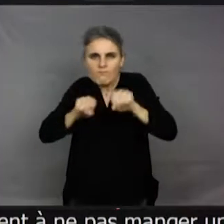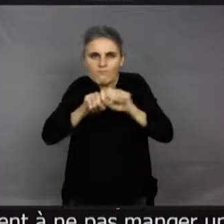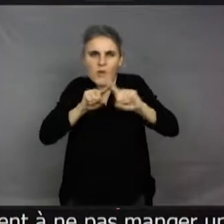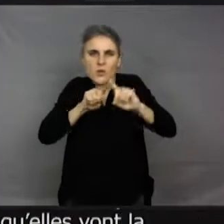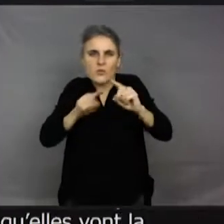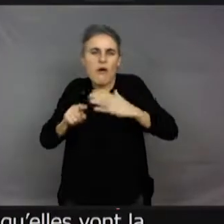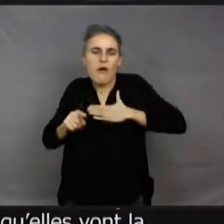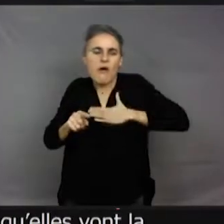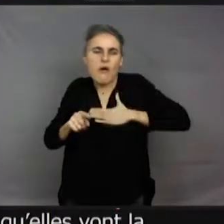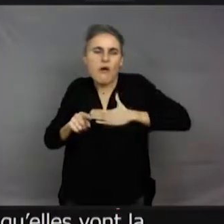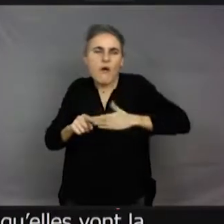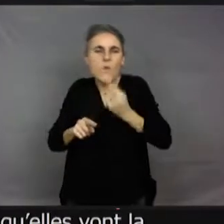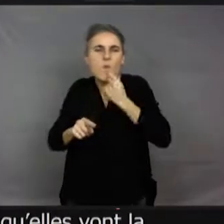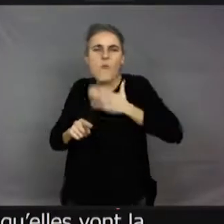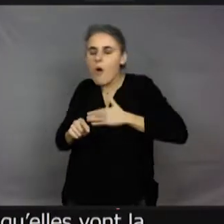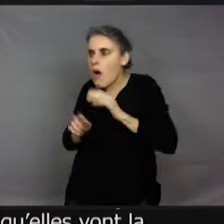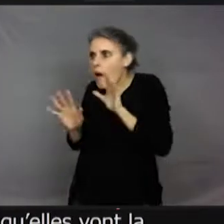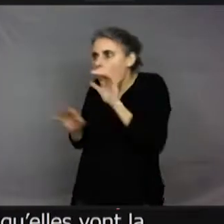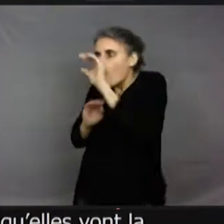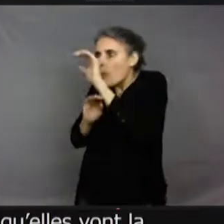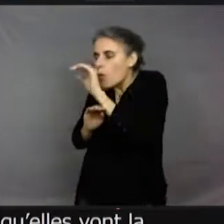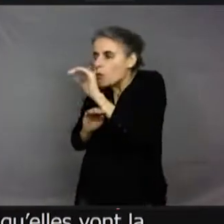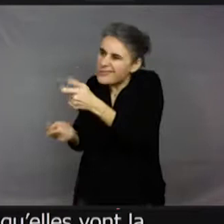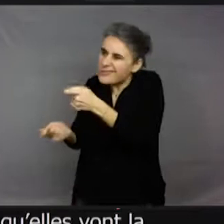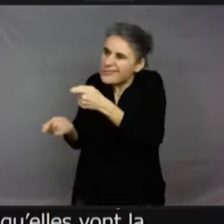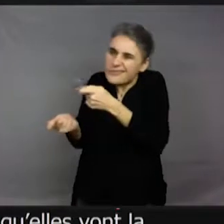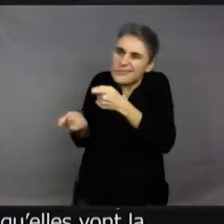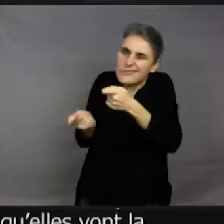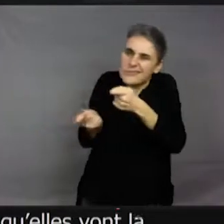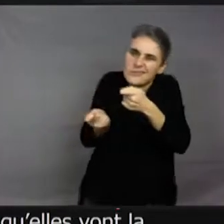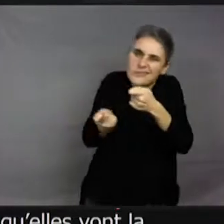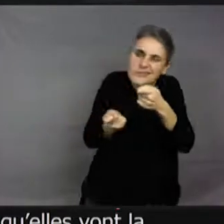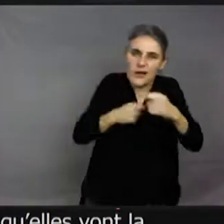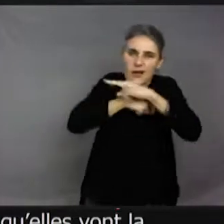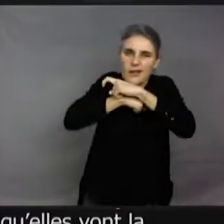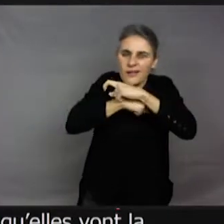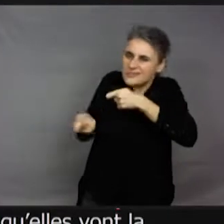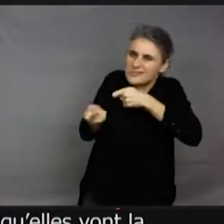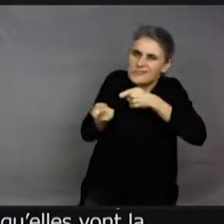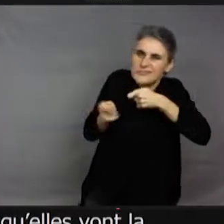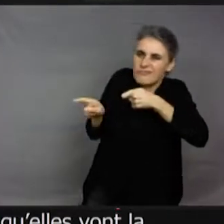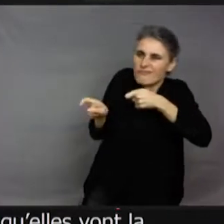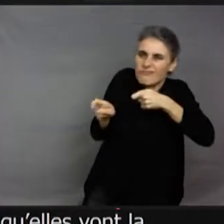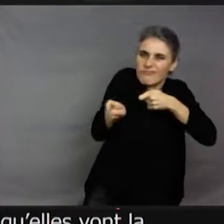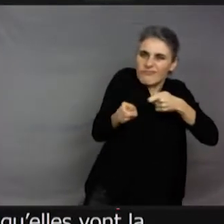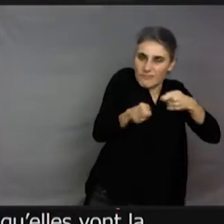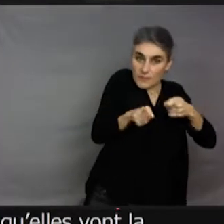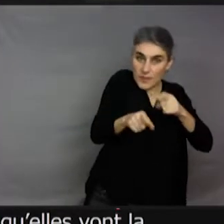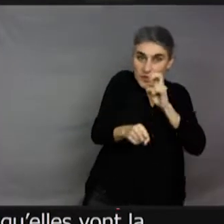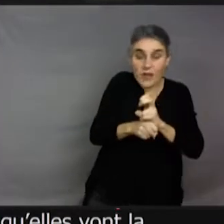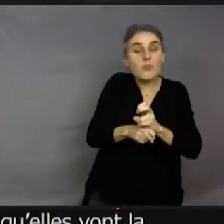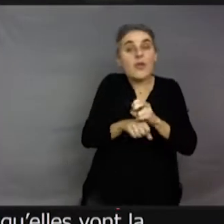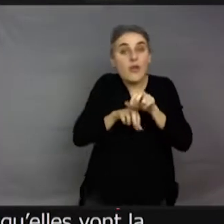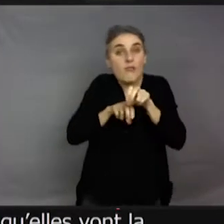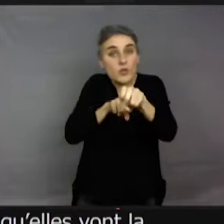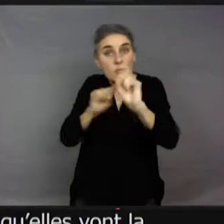voire l'emmener dans la fourmilière, la protéger au milieu du couvain.'est-à-dire que... Alors que les fourmis sont omnivores, elles pourraient manger une chenille. Ah